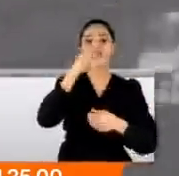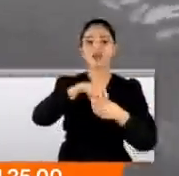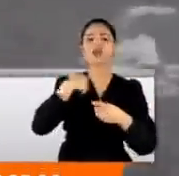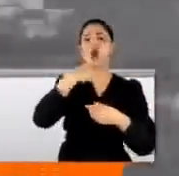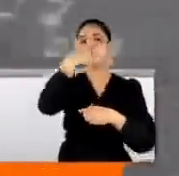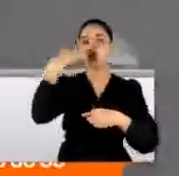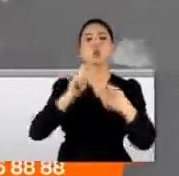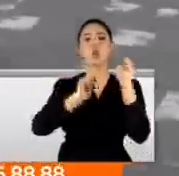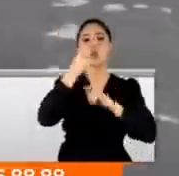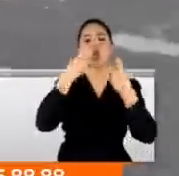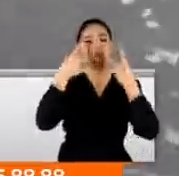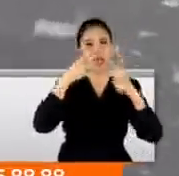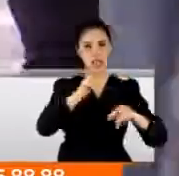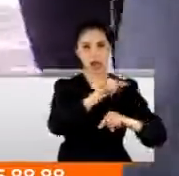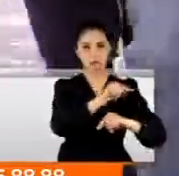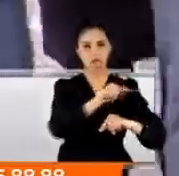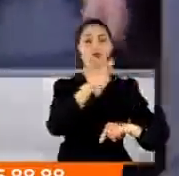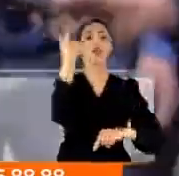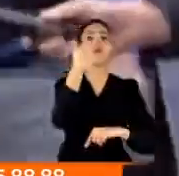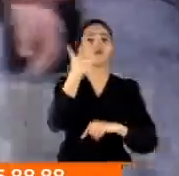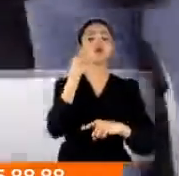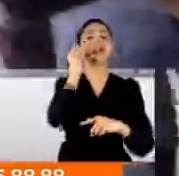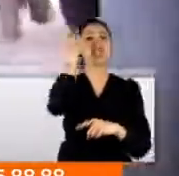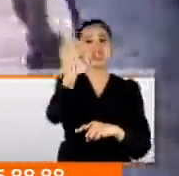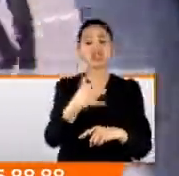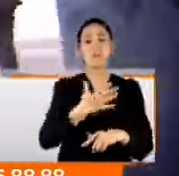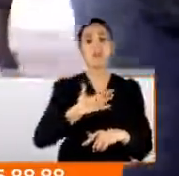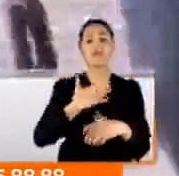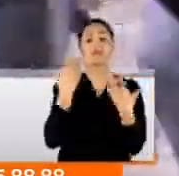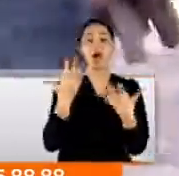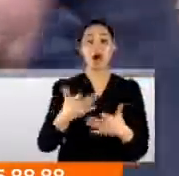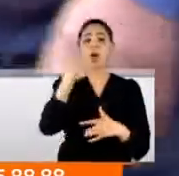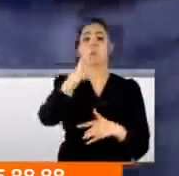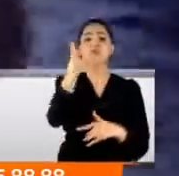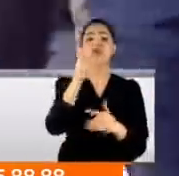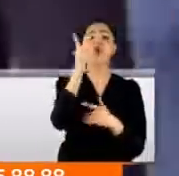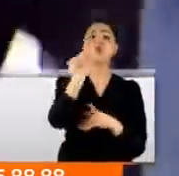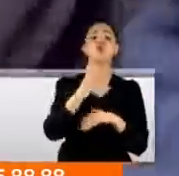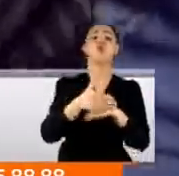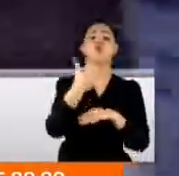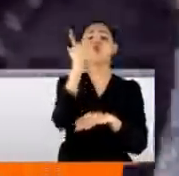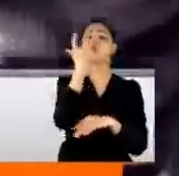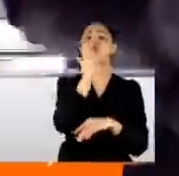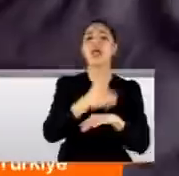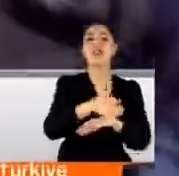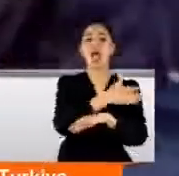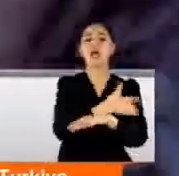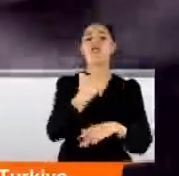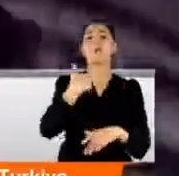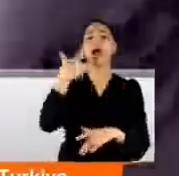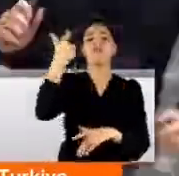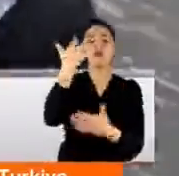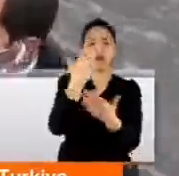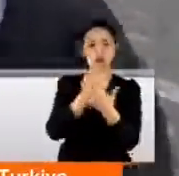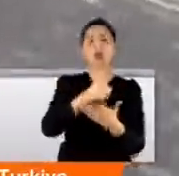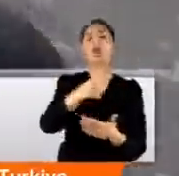uyuşturucu kullandığını itiraf etti. Görüntülerdeki kişi benim ama görüntüler 3 yıl öncesine ait. Görüntüyü çekerken alkollüydüm